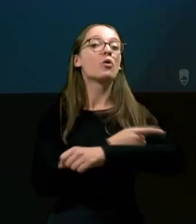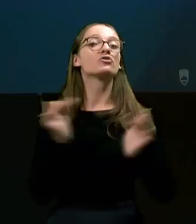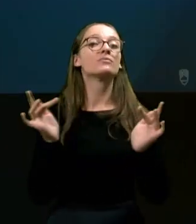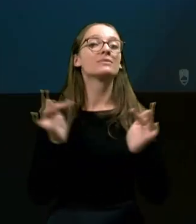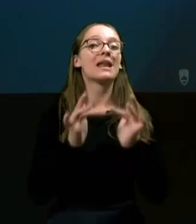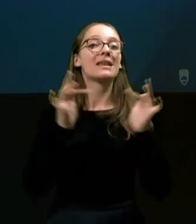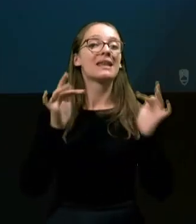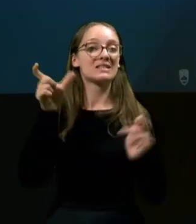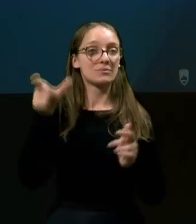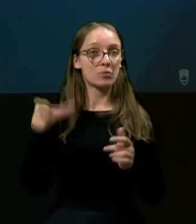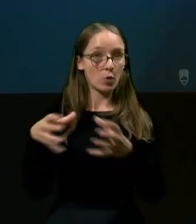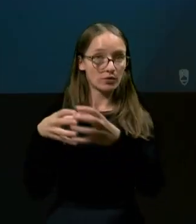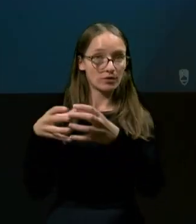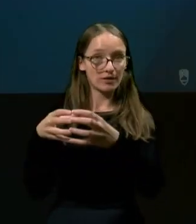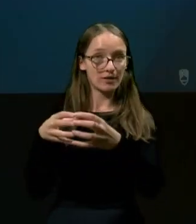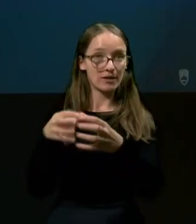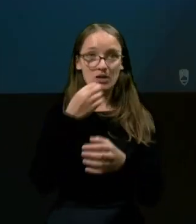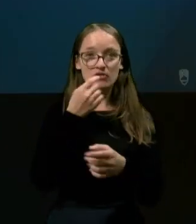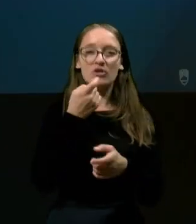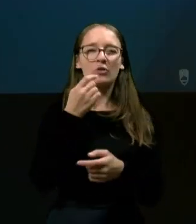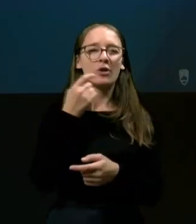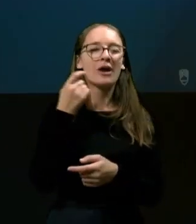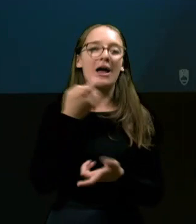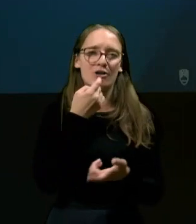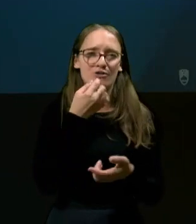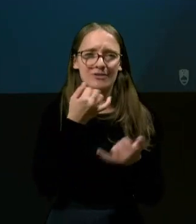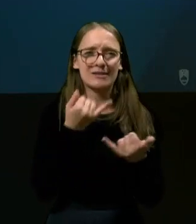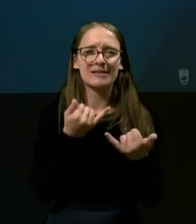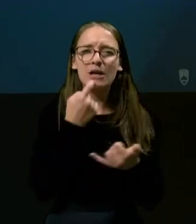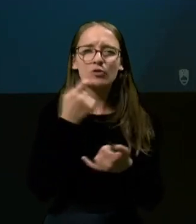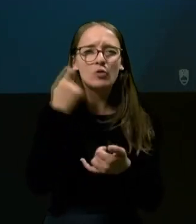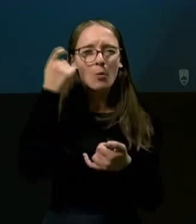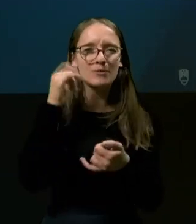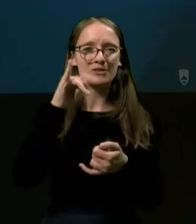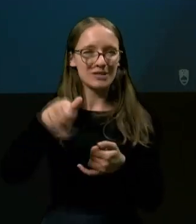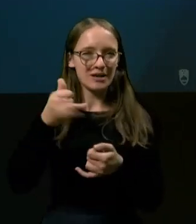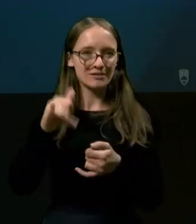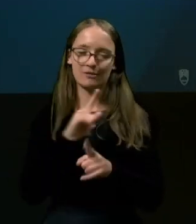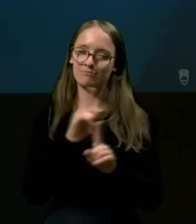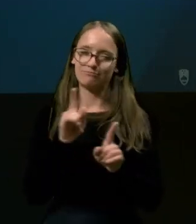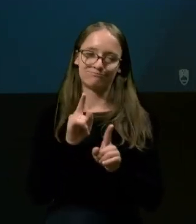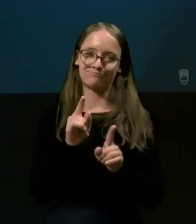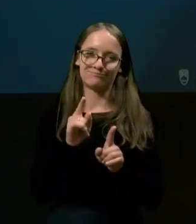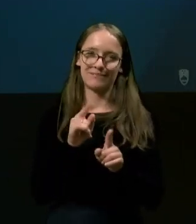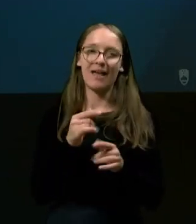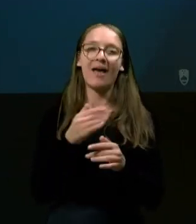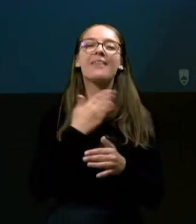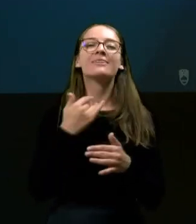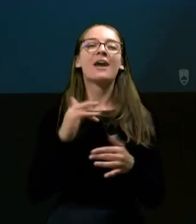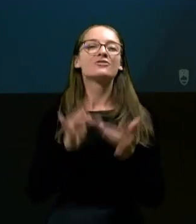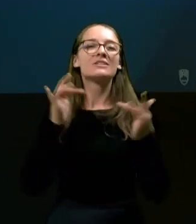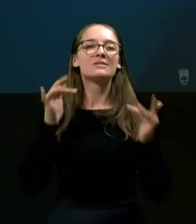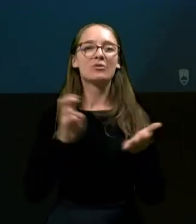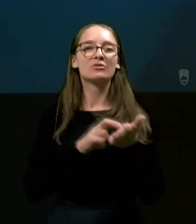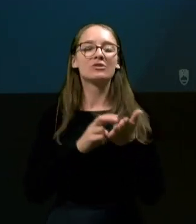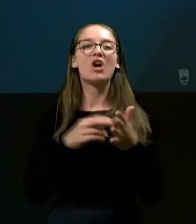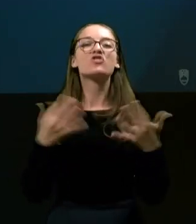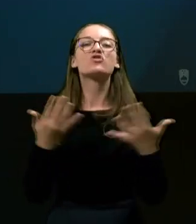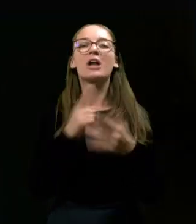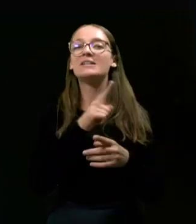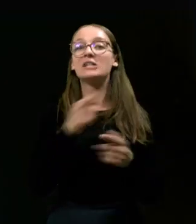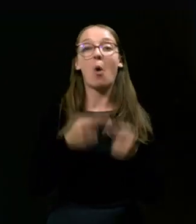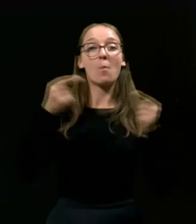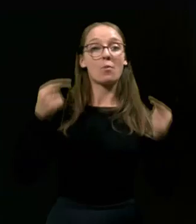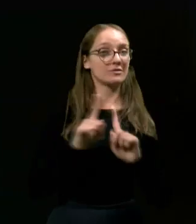In ne, če kdo pomislil zdaj na Jana Zajanšar, pa ne, zdaj jaz, nope. Naš nasprotnik, še manj sovražnik, ni